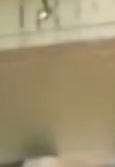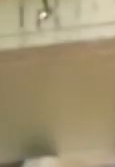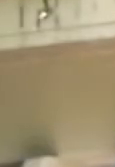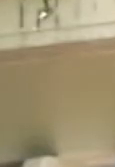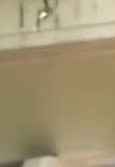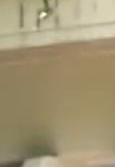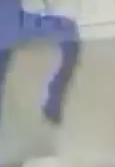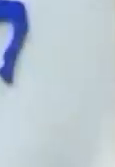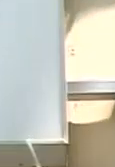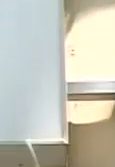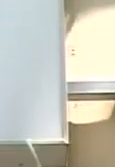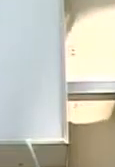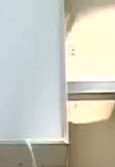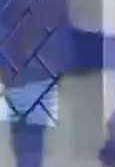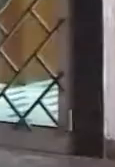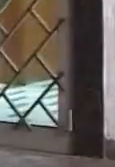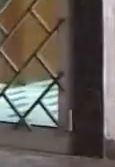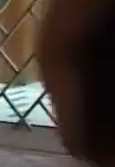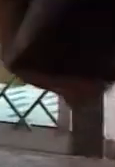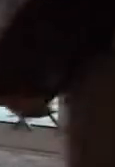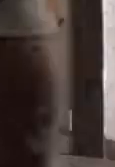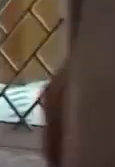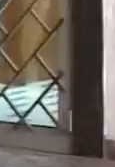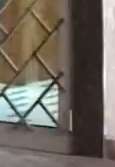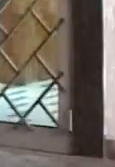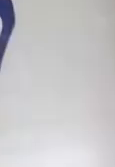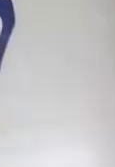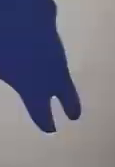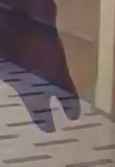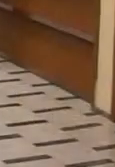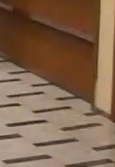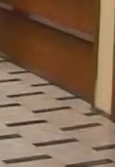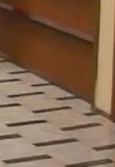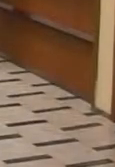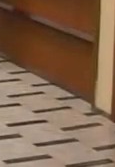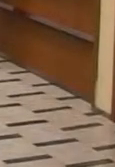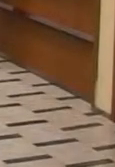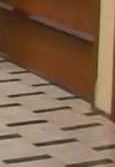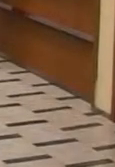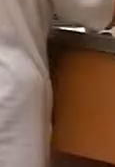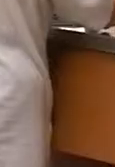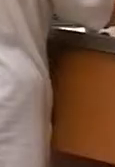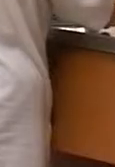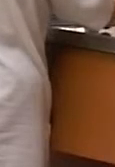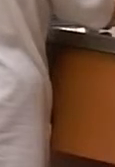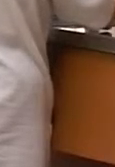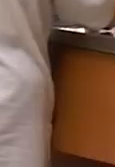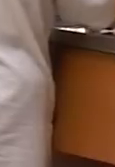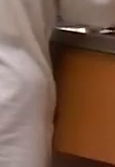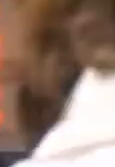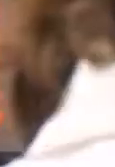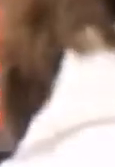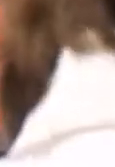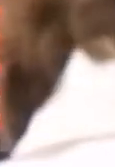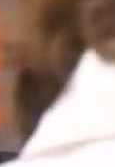Stanite pod našu zastavu Metals Banka, Vaša banka Banka velikih razvojnih mogućnosti